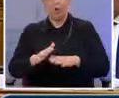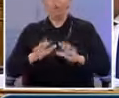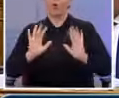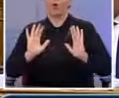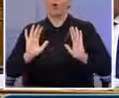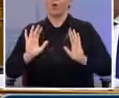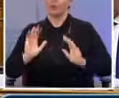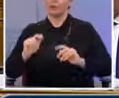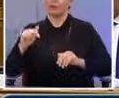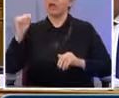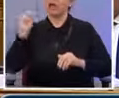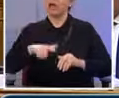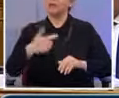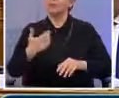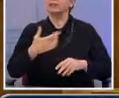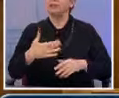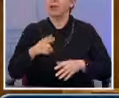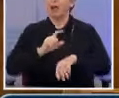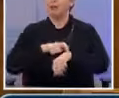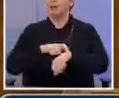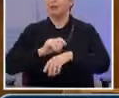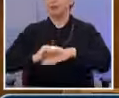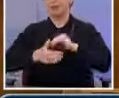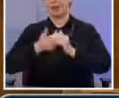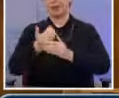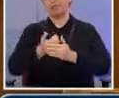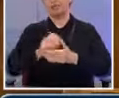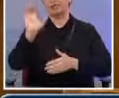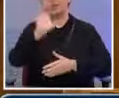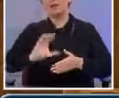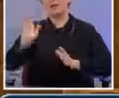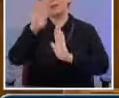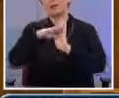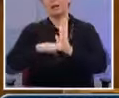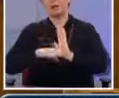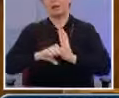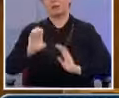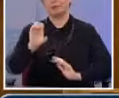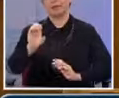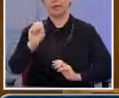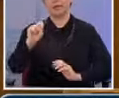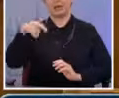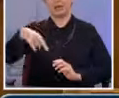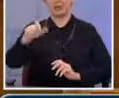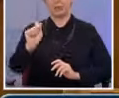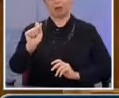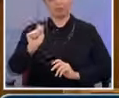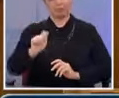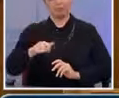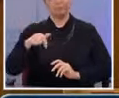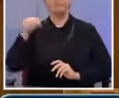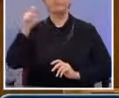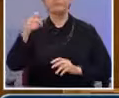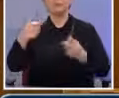έμπρος το βαρός και το ΕΣΠΑ. Επίσης, ανταποκριθήκαμε στην Ευρωπαϊκή Πρωτοβουλία του κυρίου Γιούγκερ για